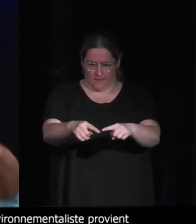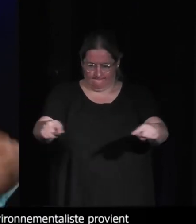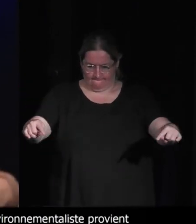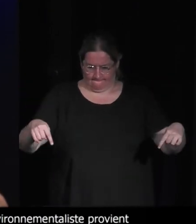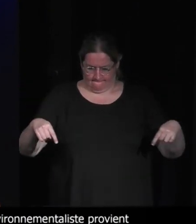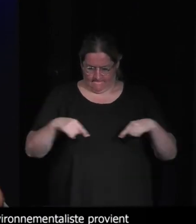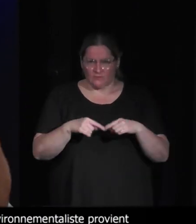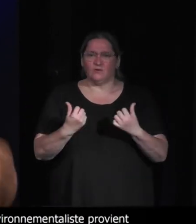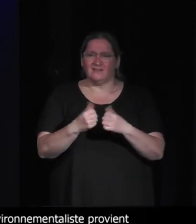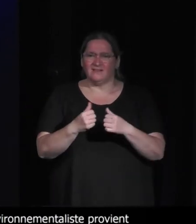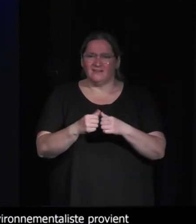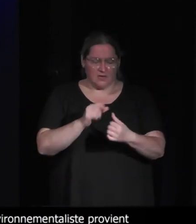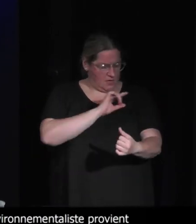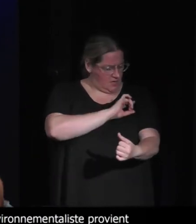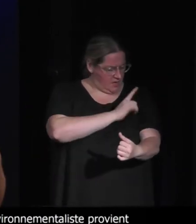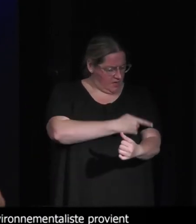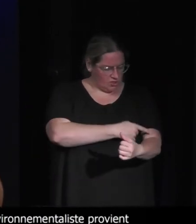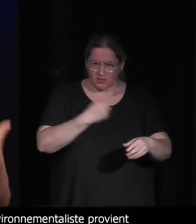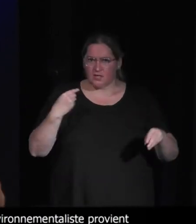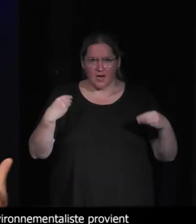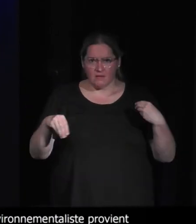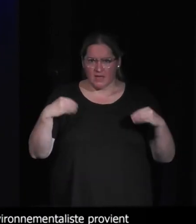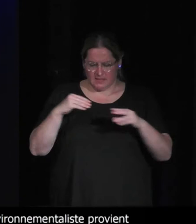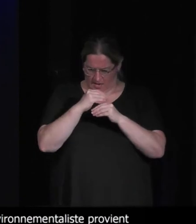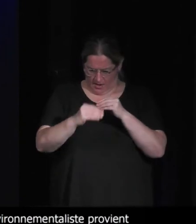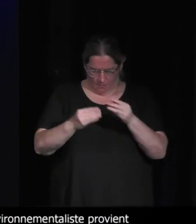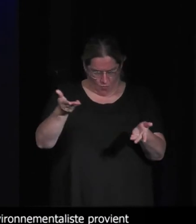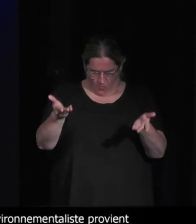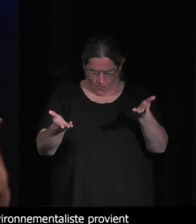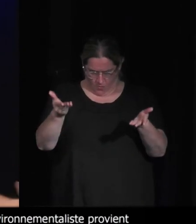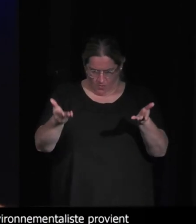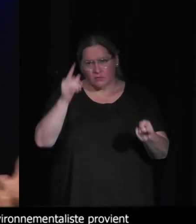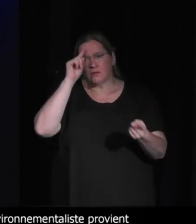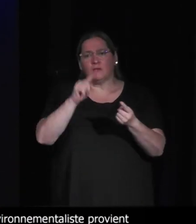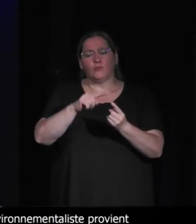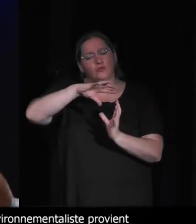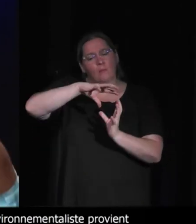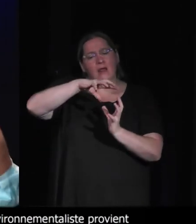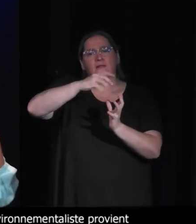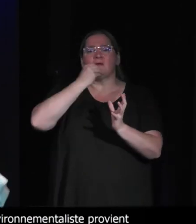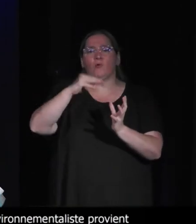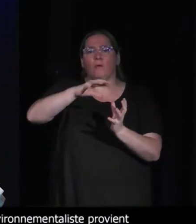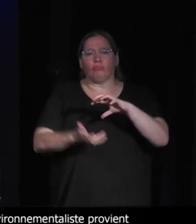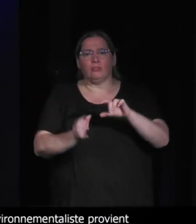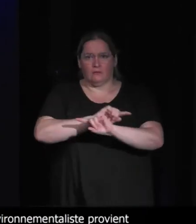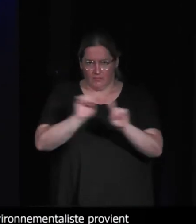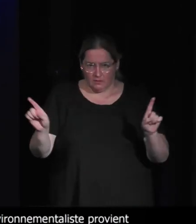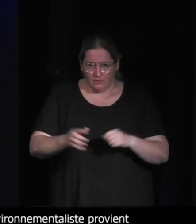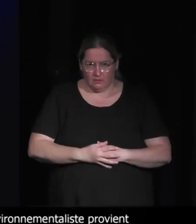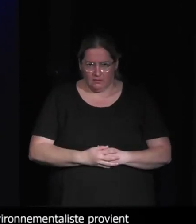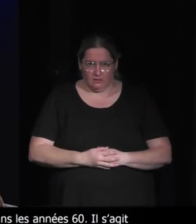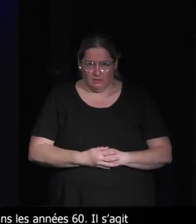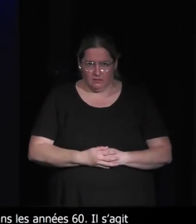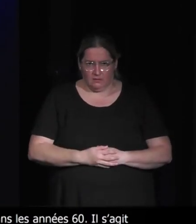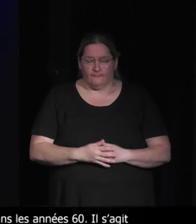les flux de matière et d'énergie à l'échelle mondiale en produisant une planète soutenable. Bon, on est déjà dans ce genre de choses. Le